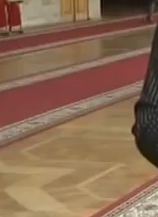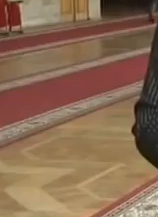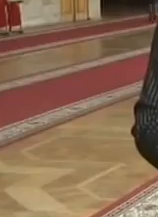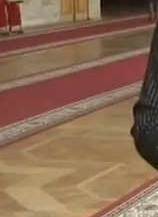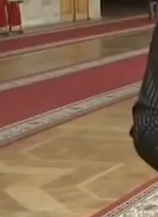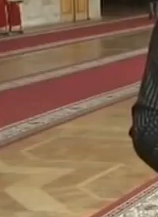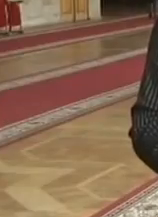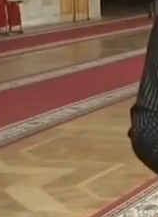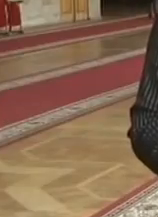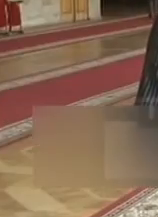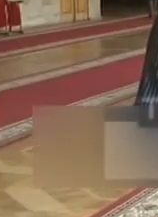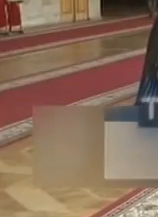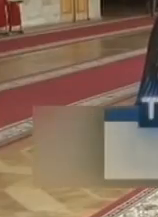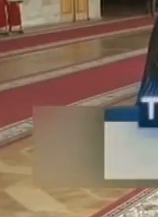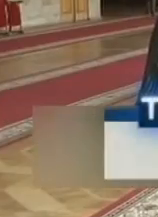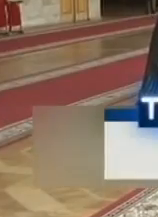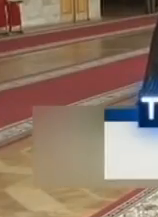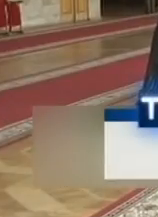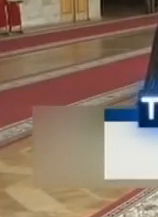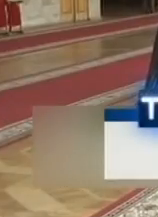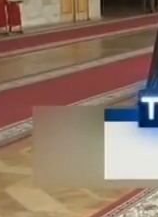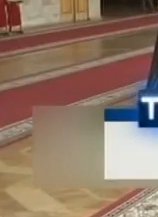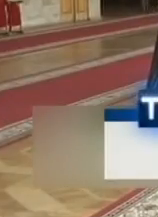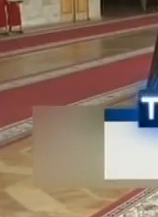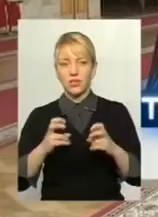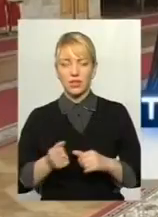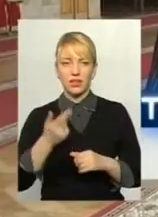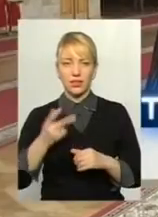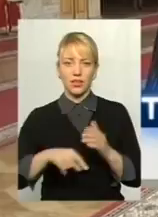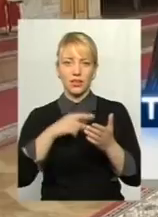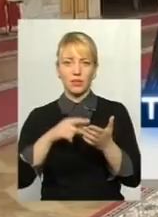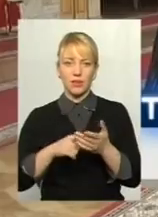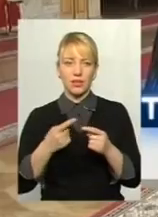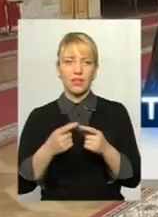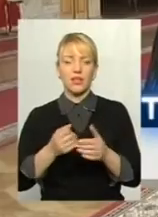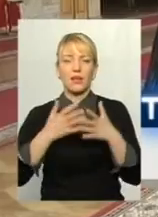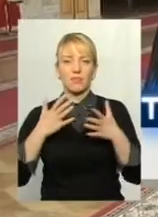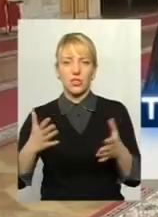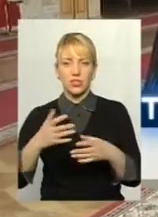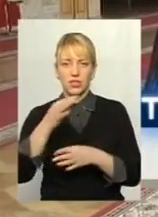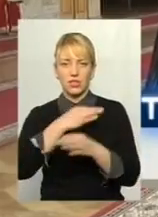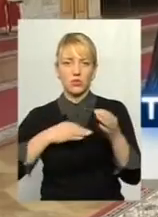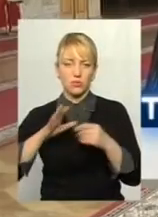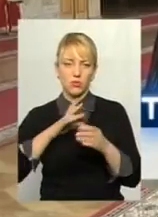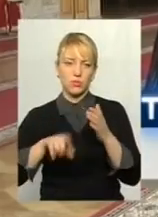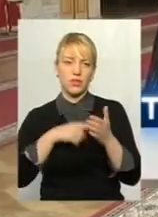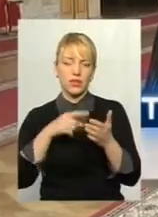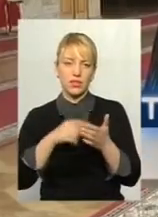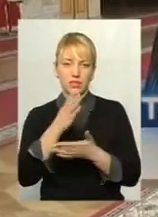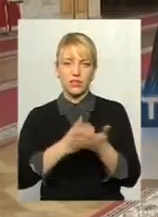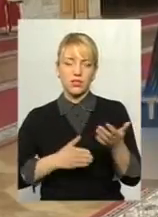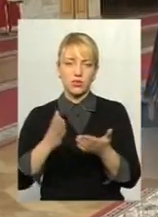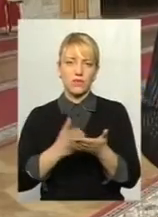Національний аграрний форум мав на меті розглянути кілька питань. Проте найпалкіші дискусії розгорнулися навкало. Питання скасування